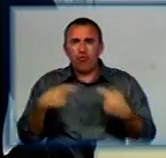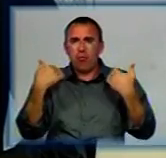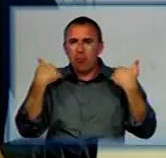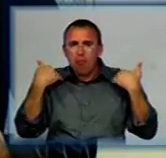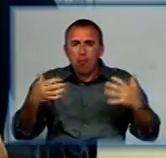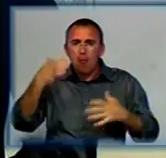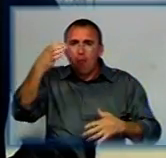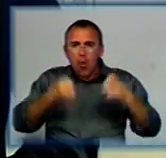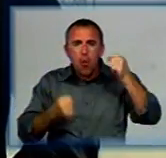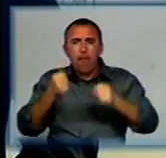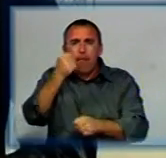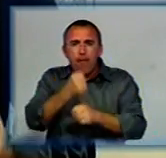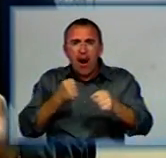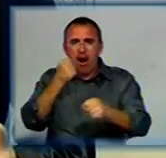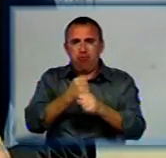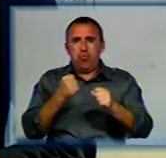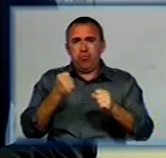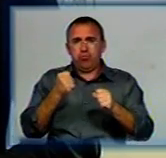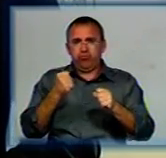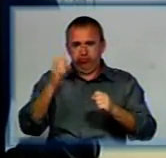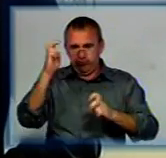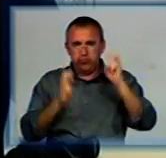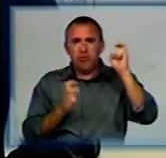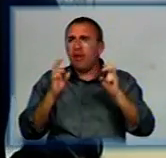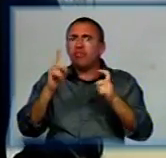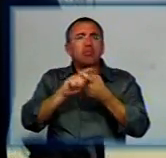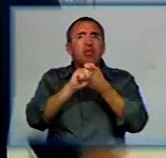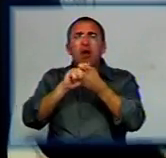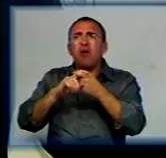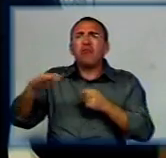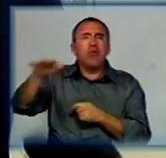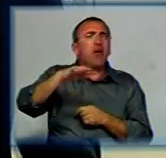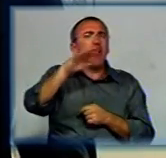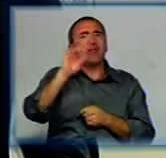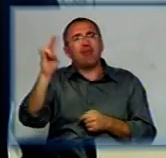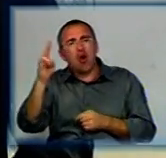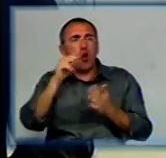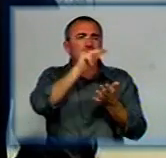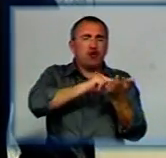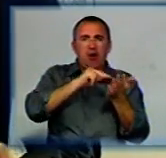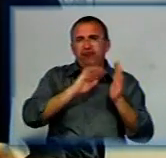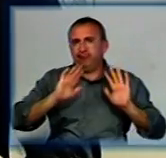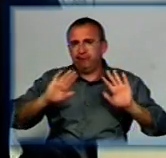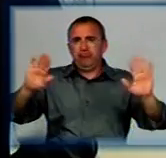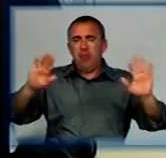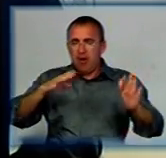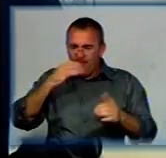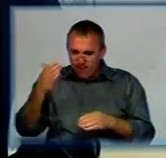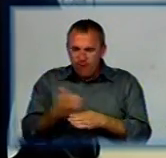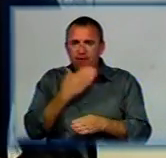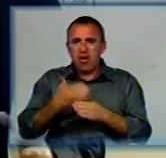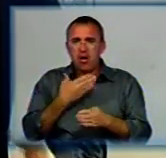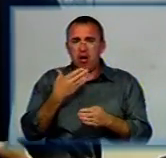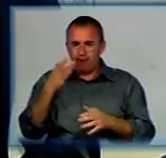молокопереробного заводу. І щоб ми не залежали від інших територій, від Миколаївська або Черкаської області, і виробляли і